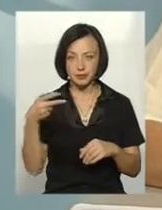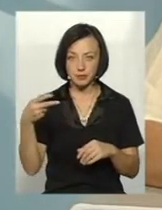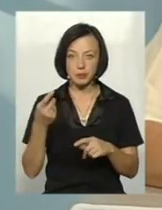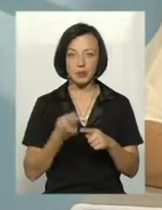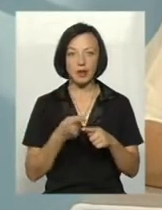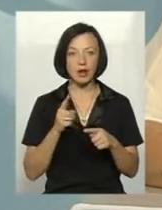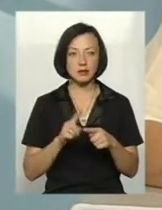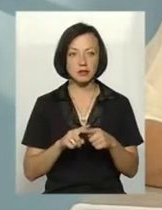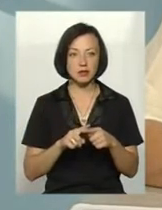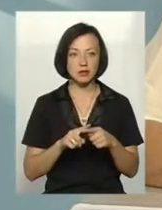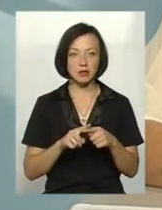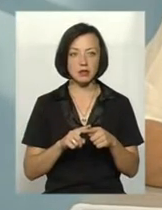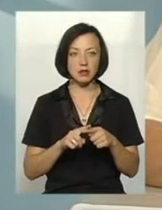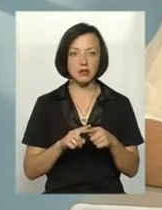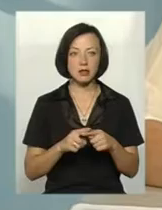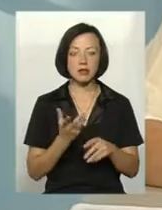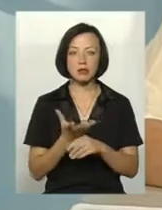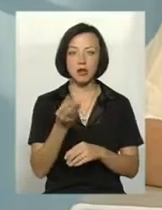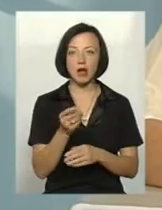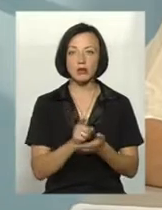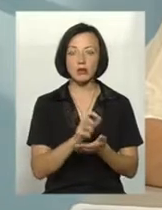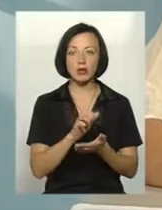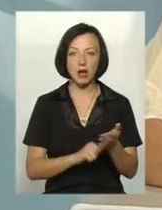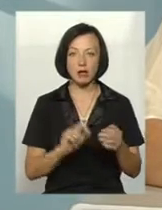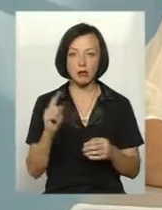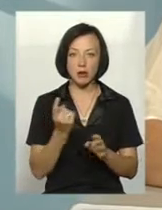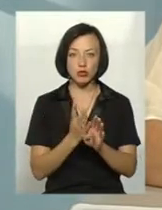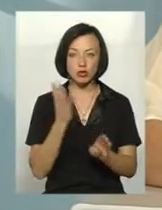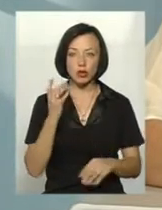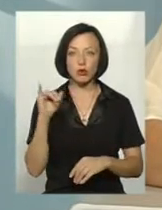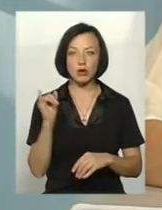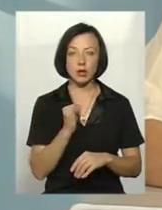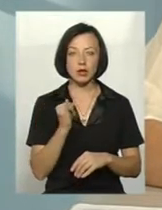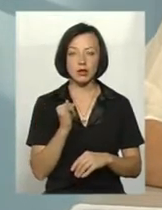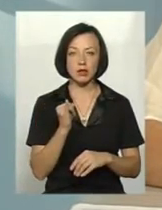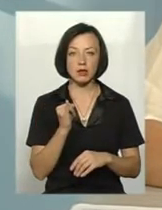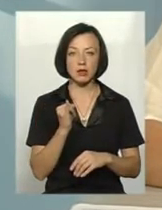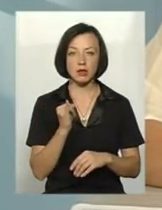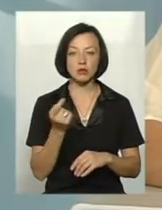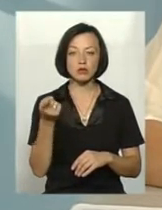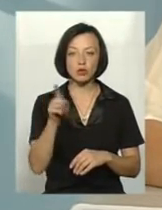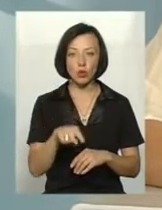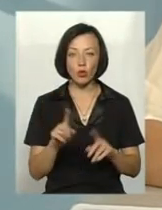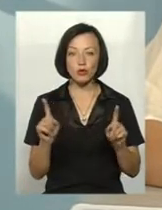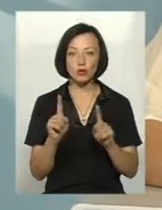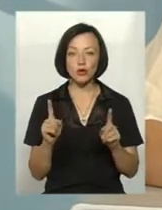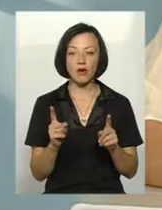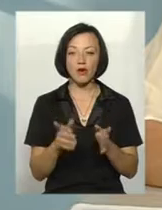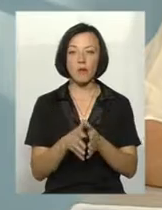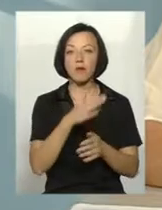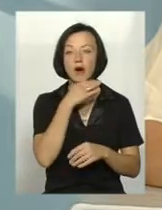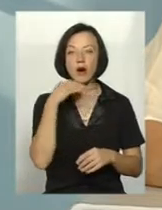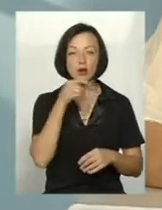сплата податків перш за все і з того, що великих людей